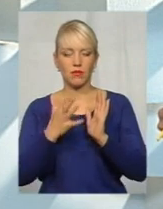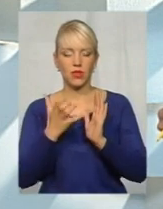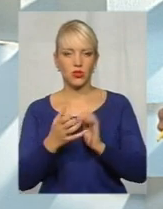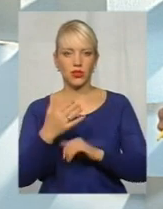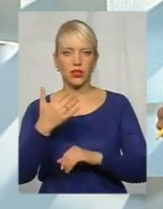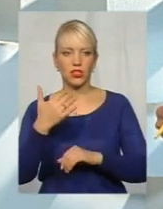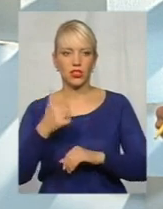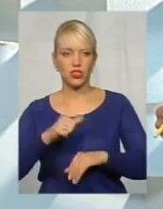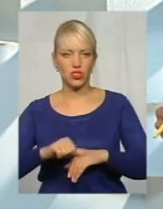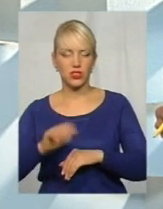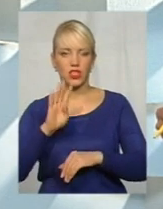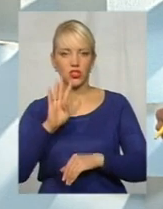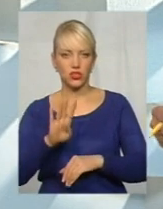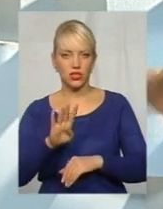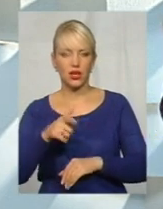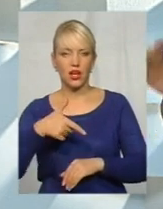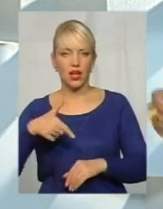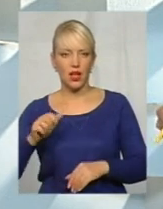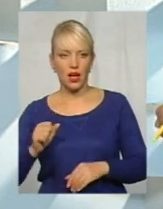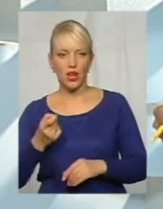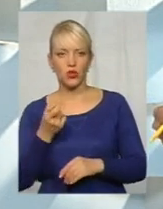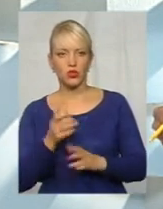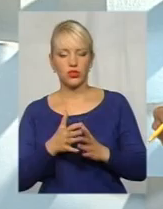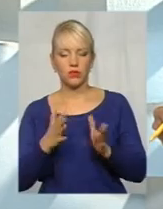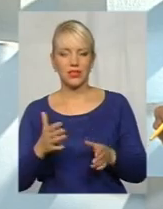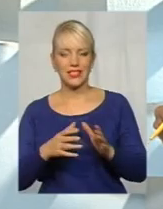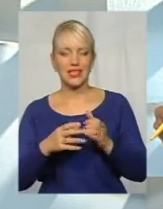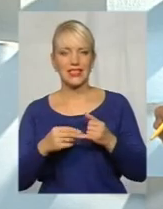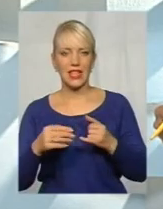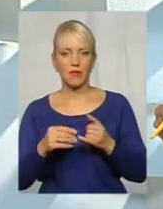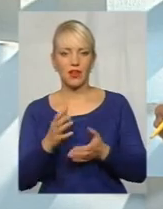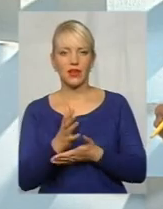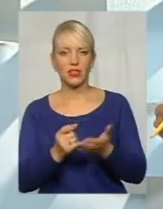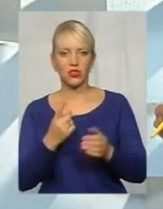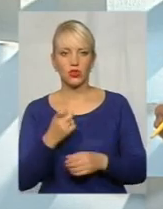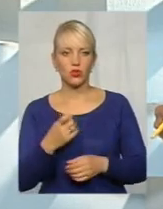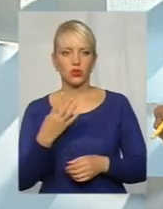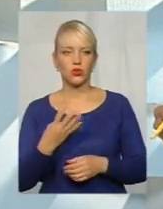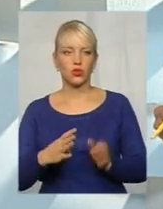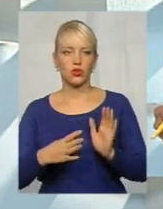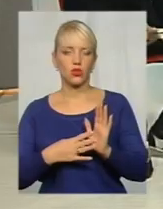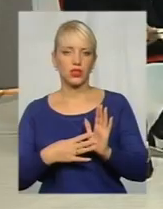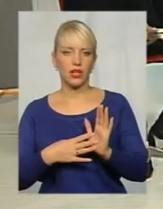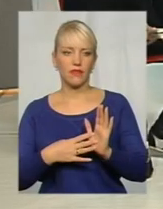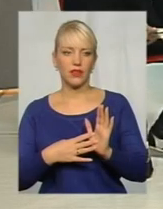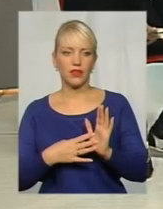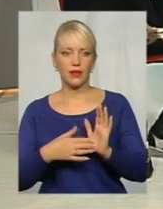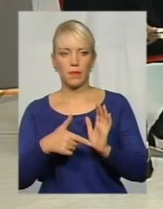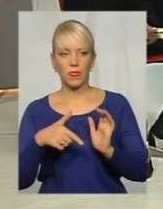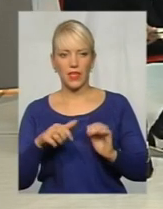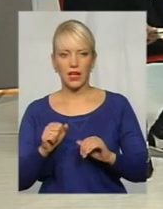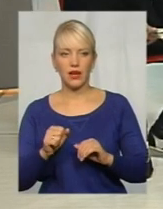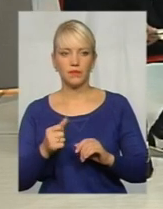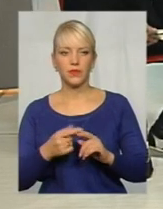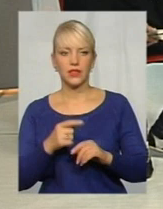гектари, трошки більше. Землі резерву складають 149 гектарів,